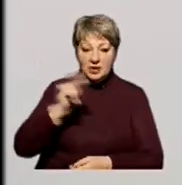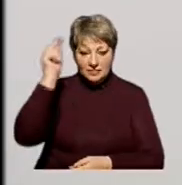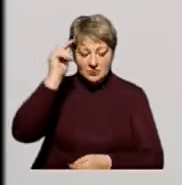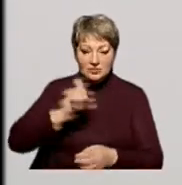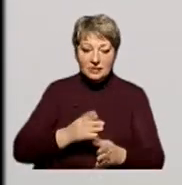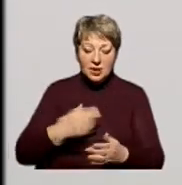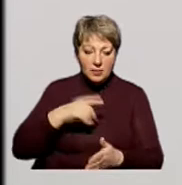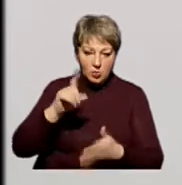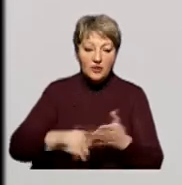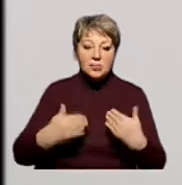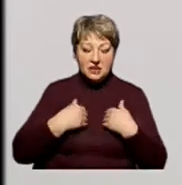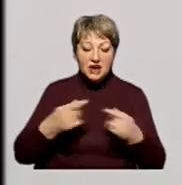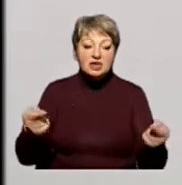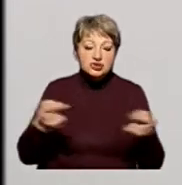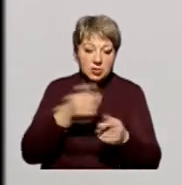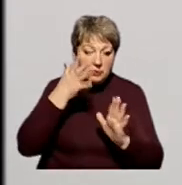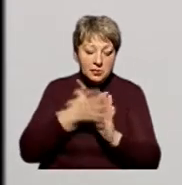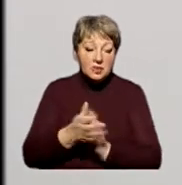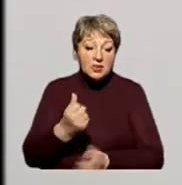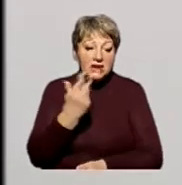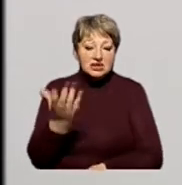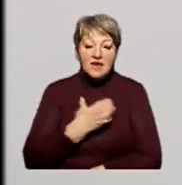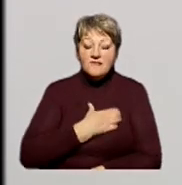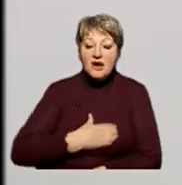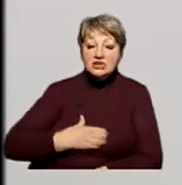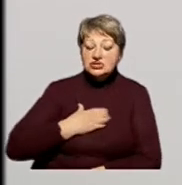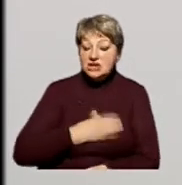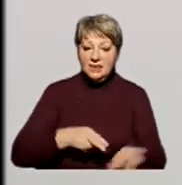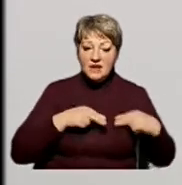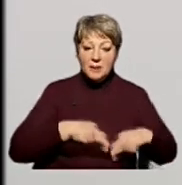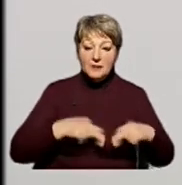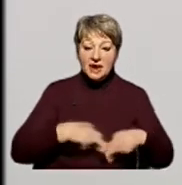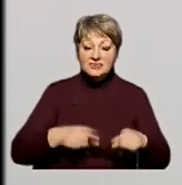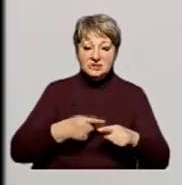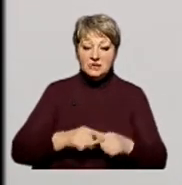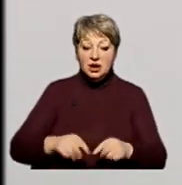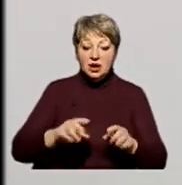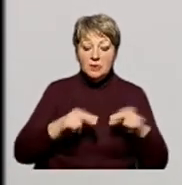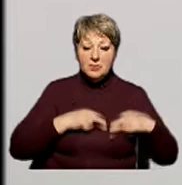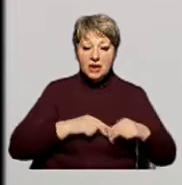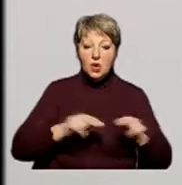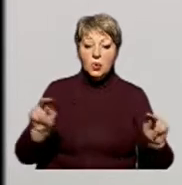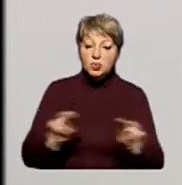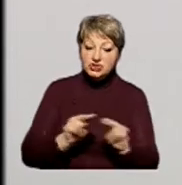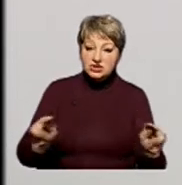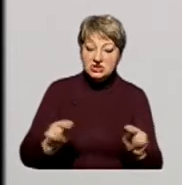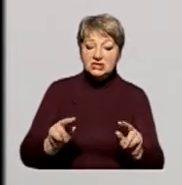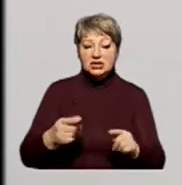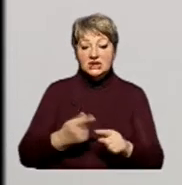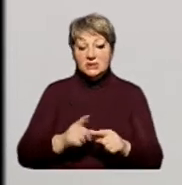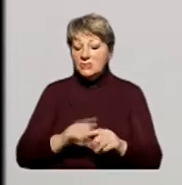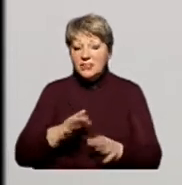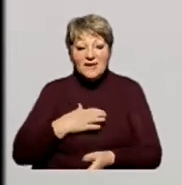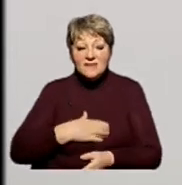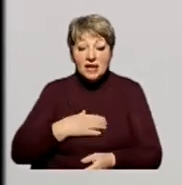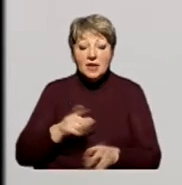І повірте мені, я чітко усвідомлюю, наскільки важлива праця працівника освіти, вчителя чи педагога,